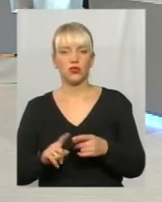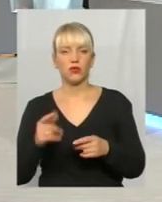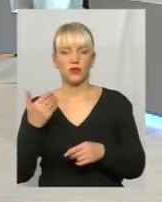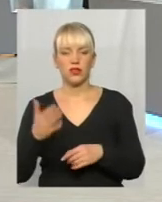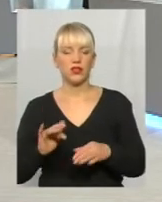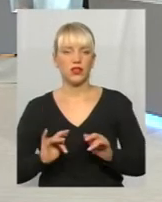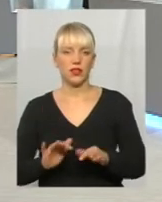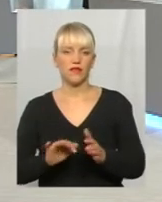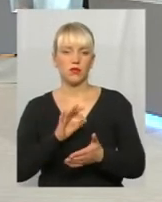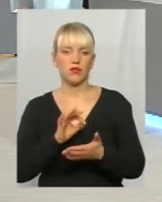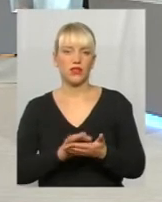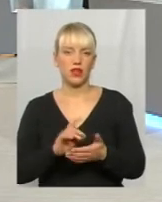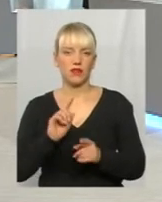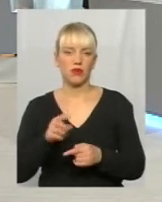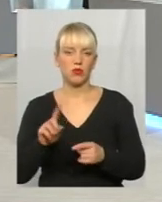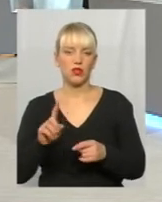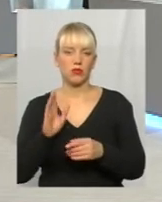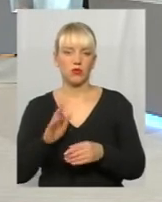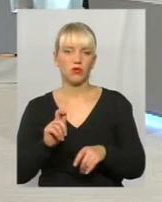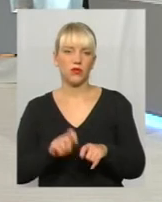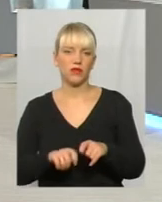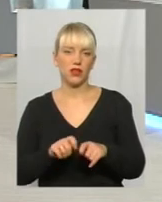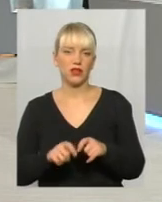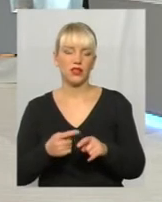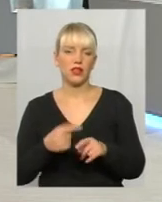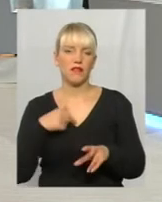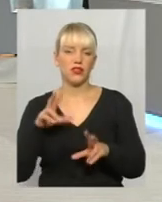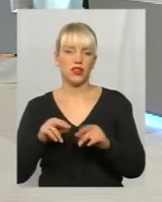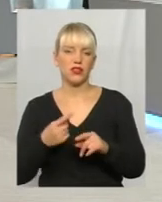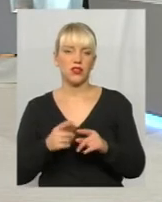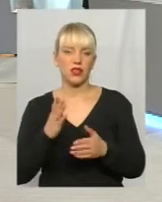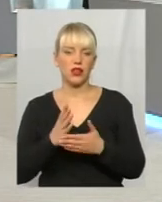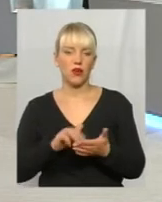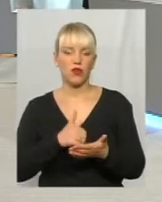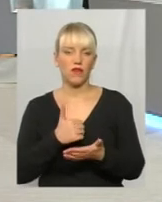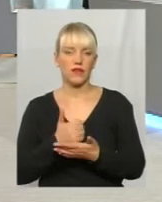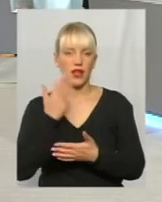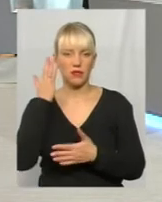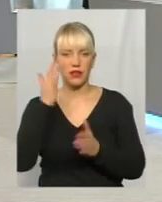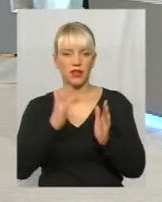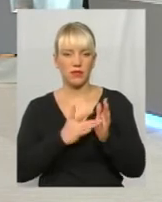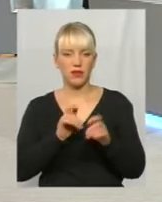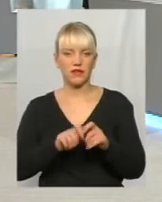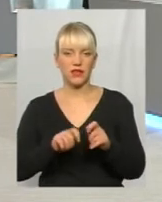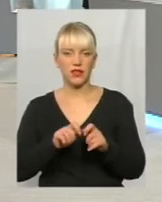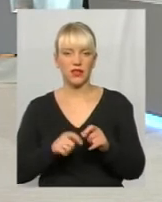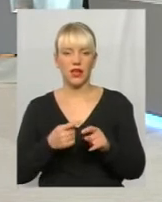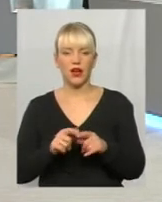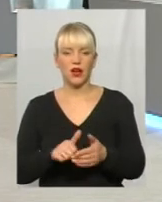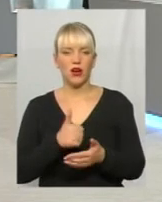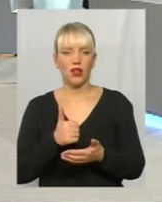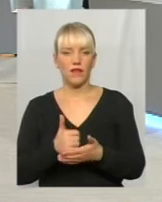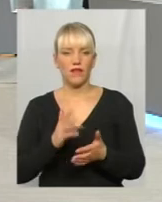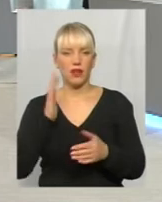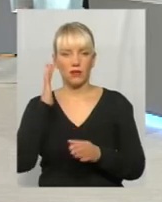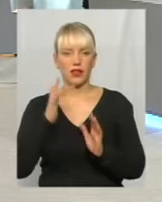вимогам, які будуть перевірятися. Я вважаю, що це і є головна мета перевірки. Бо ж головна мета перевірки ніколи не була схопити